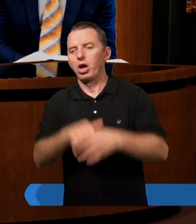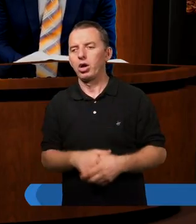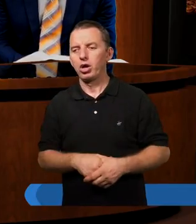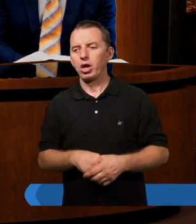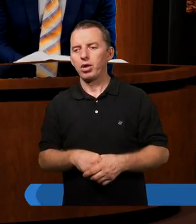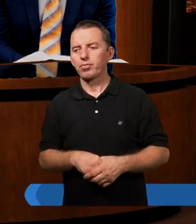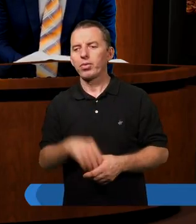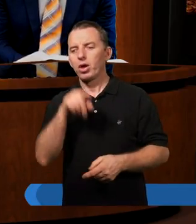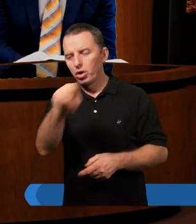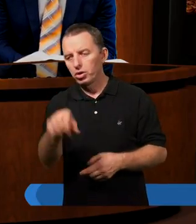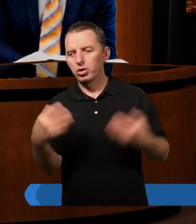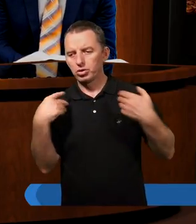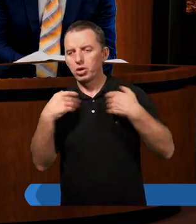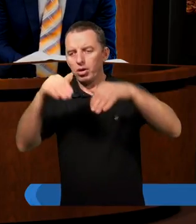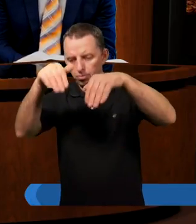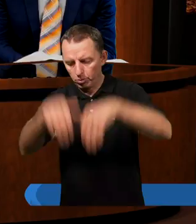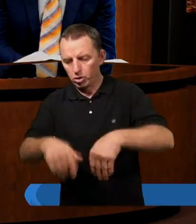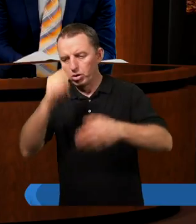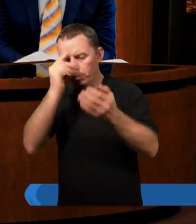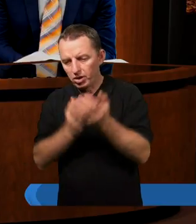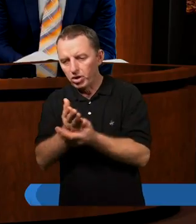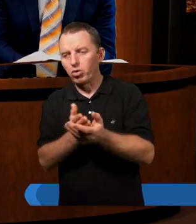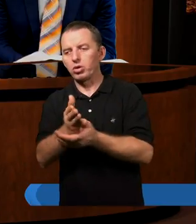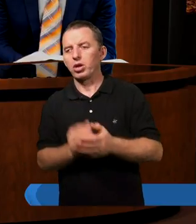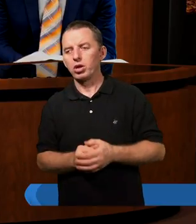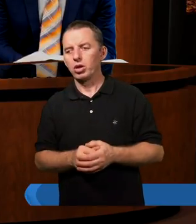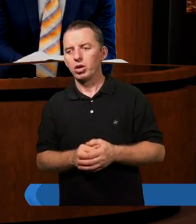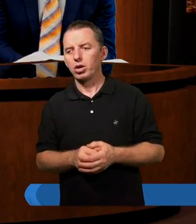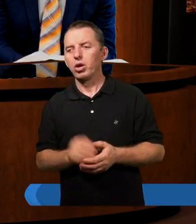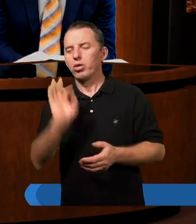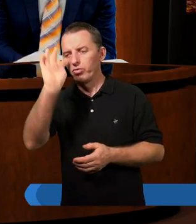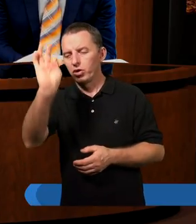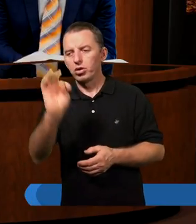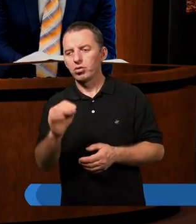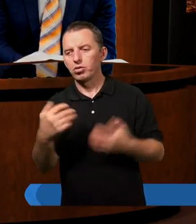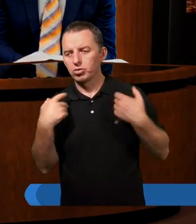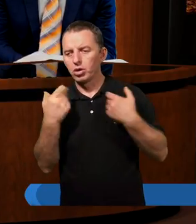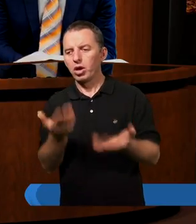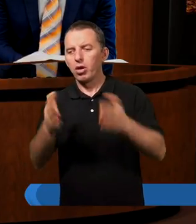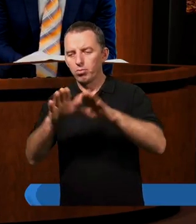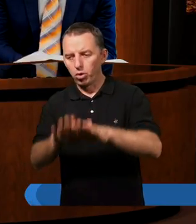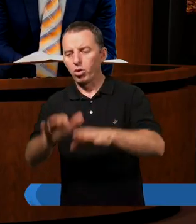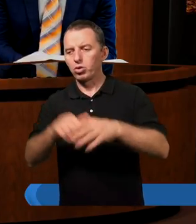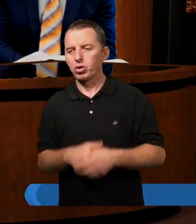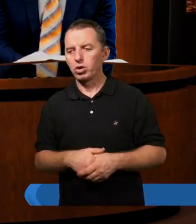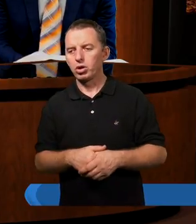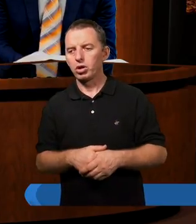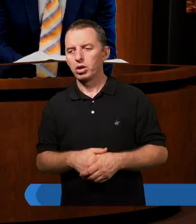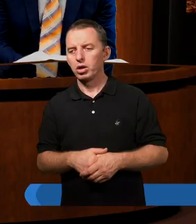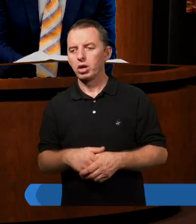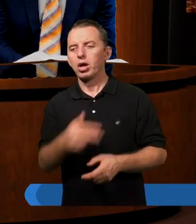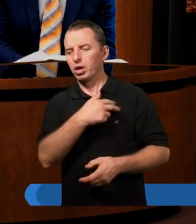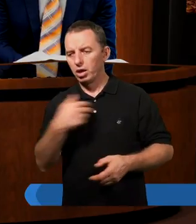o nich, Panie, aby mogli być bliżej Ciebie. Panie, odejmy się w Twoje ręce i błogosław nas, jak